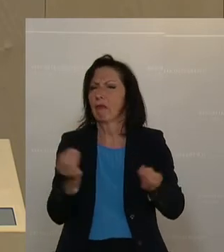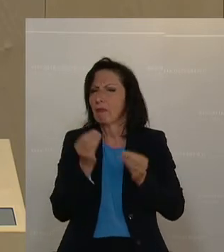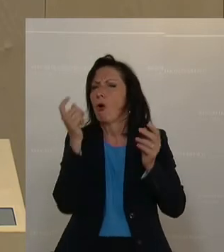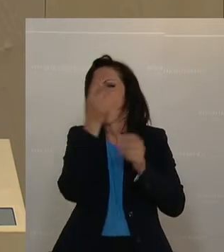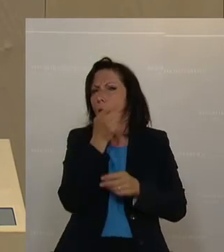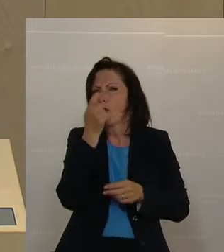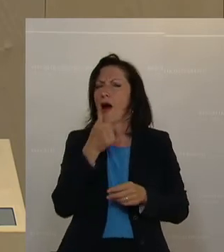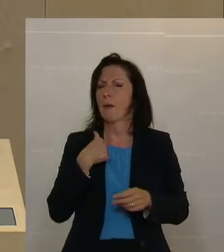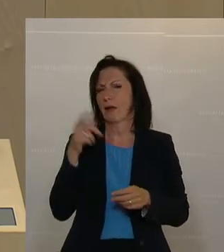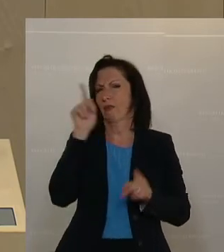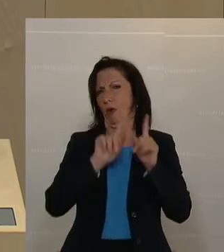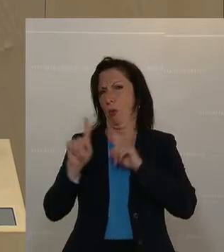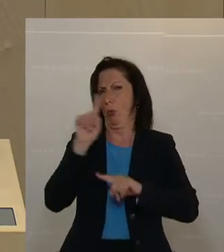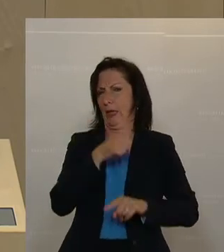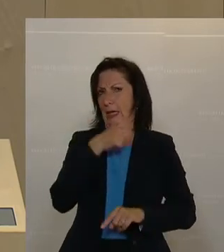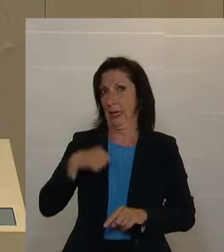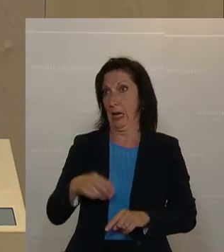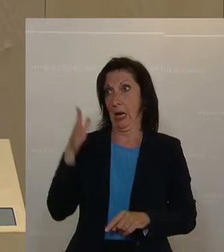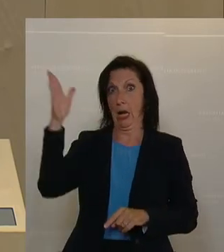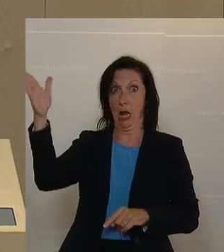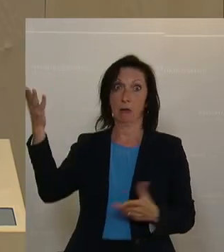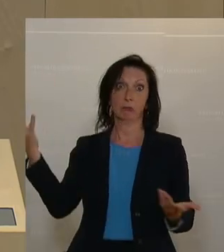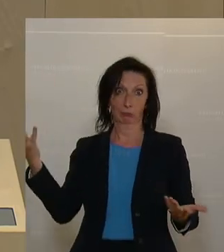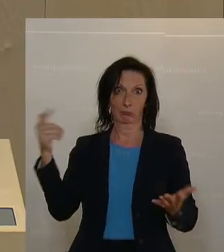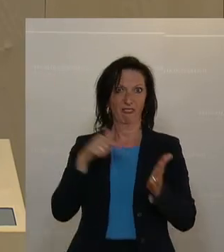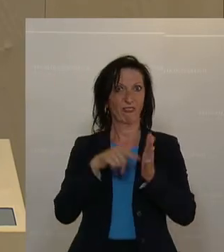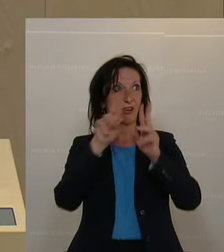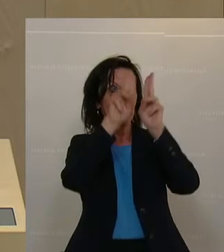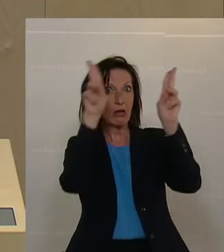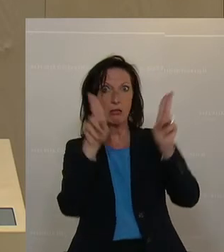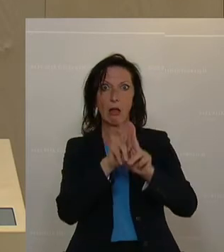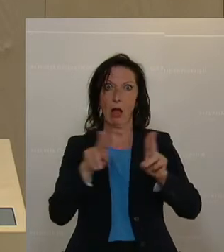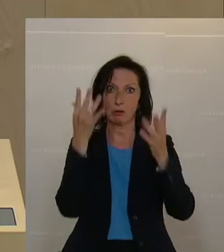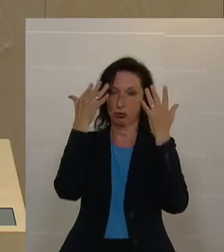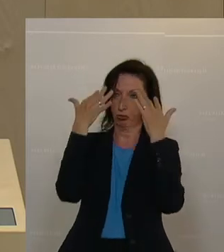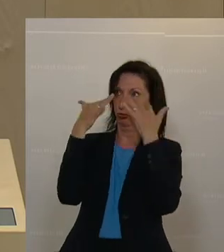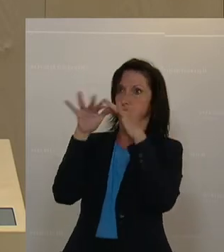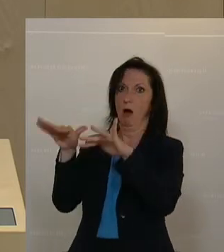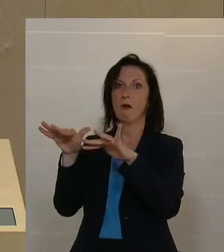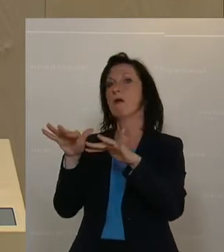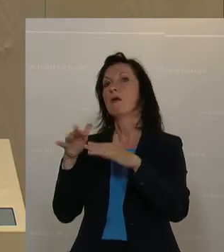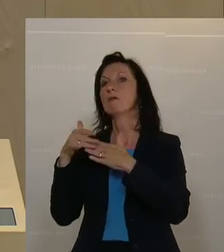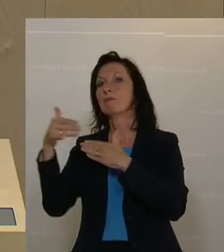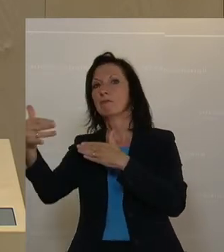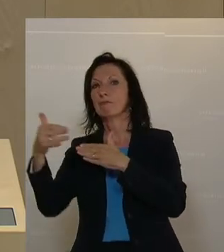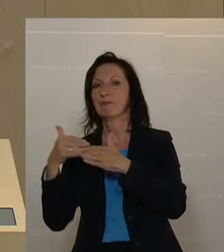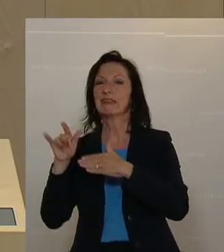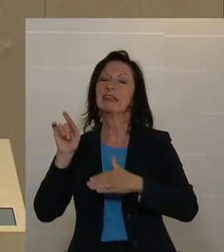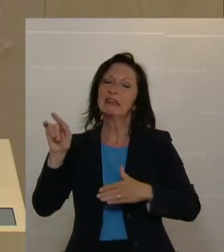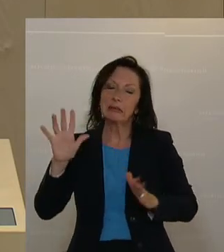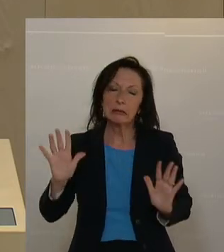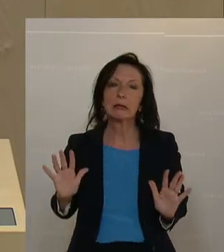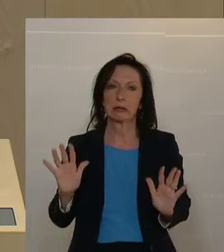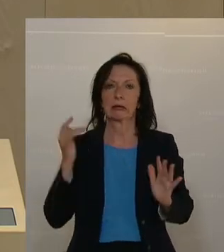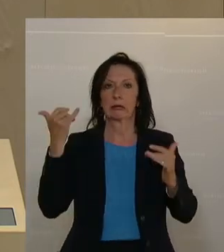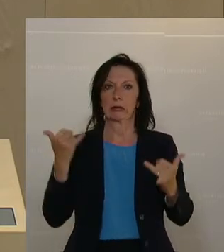der chinesische Stadt im Scheinwerferlicht der internationalen Öffentlichkeit in nächster Zeit nicht mehr so ganz